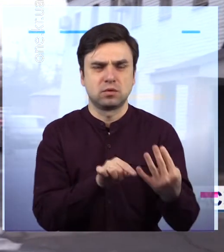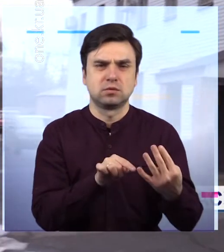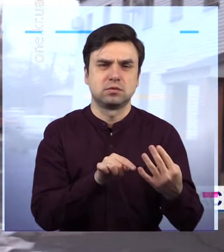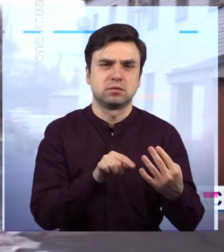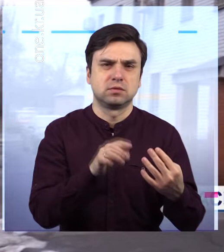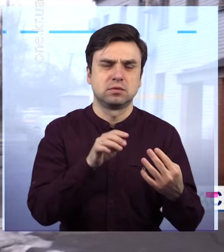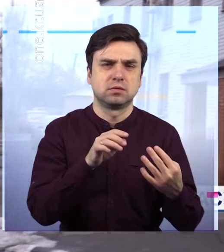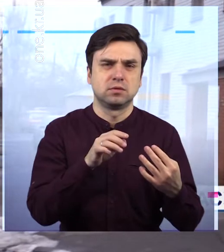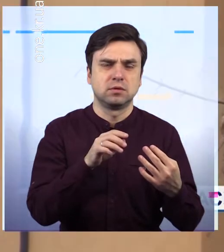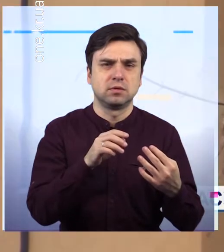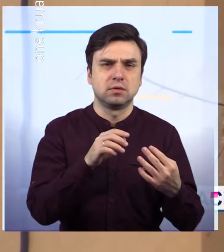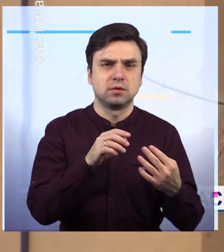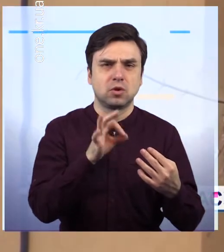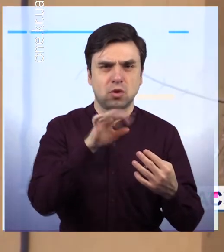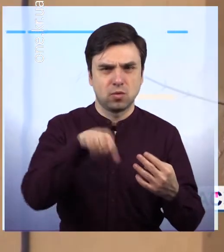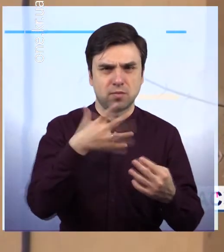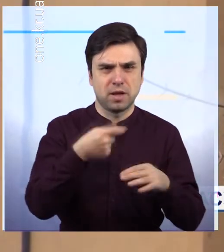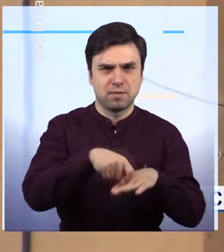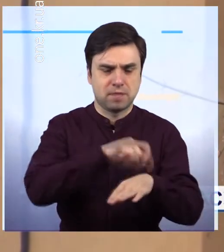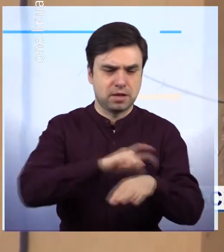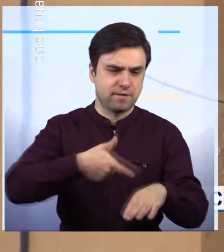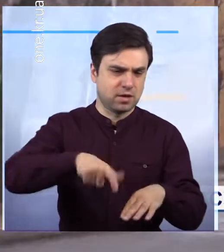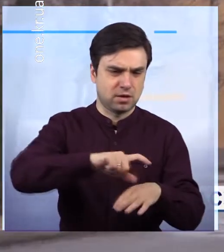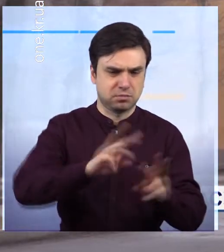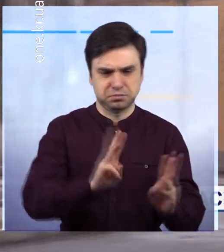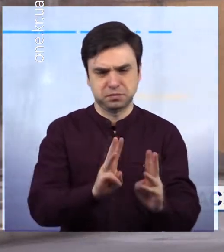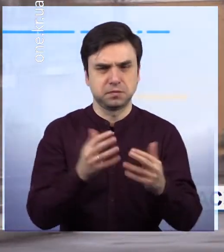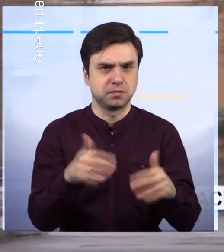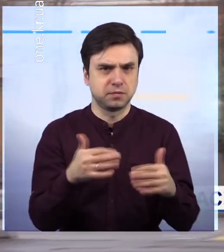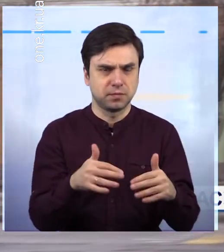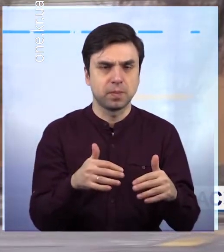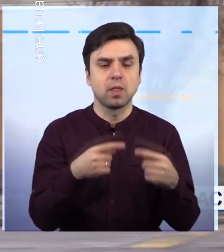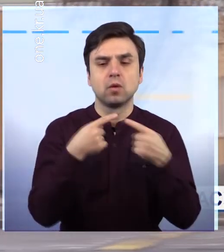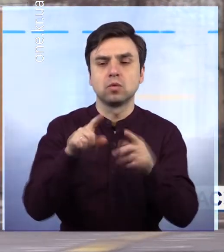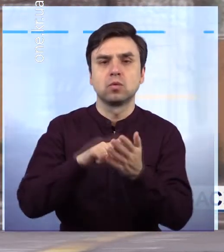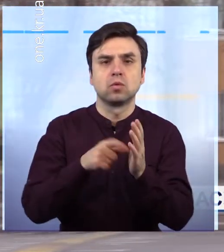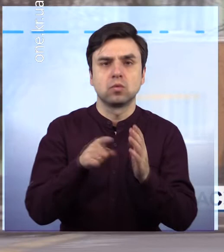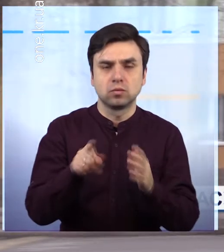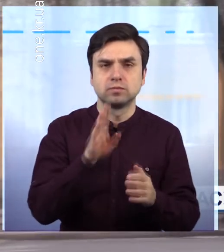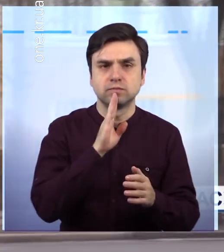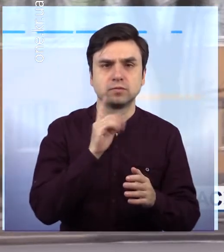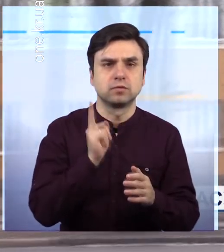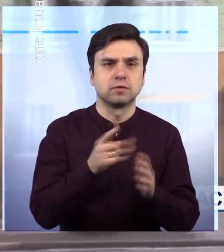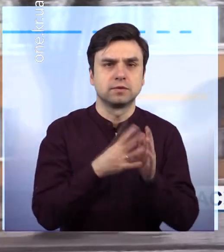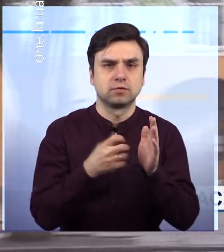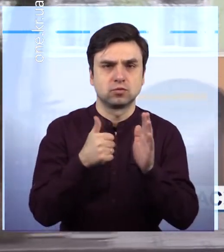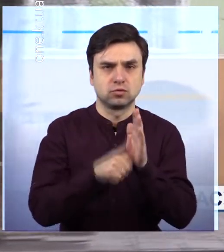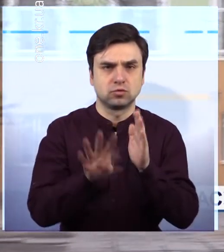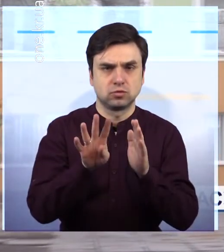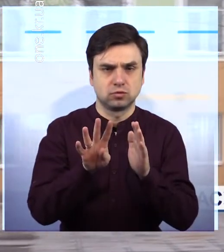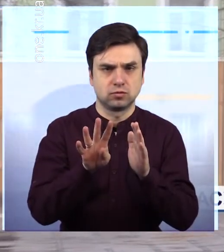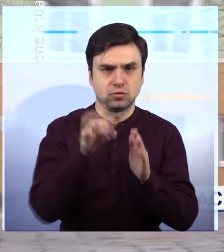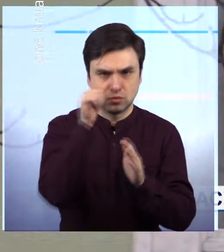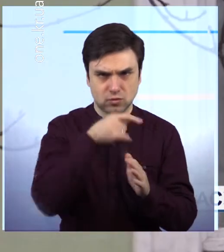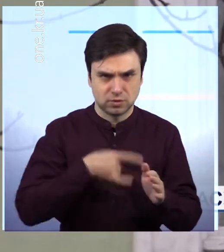перенесення засідання. Причини журналістам першого міського не повідомили, як стороні, що не є учасником процесу. Тож, бурені